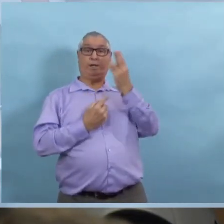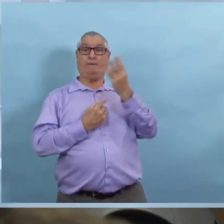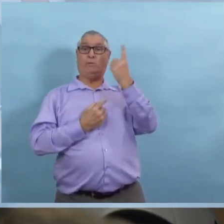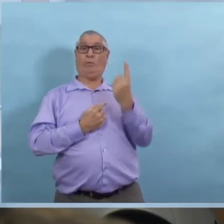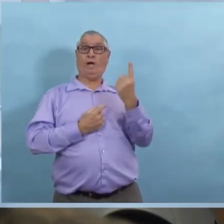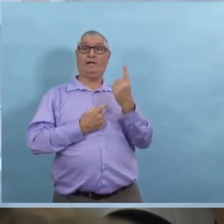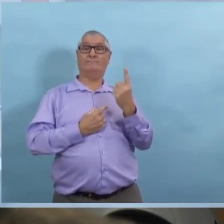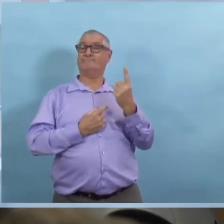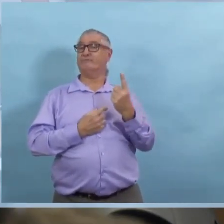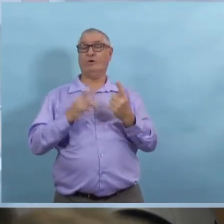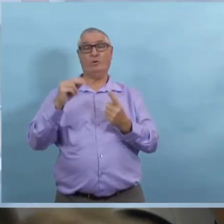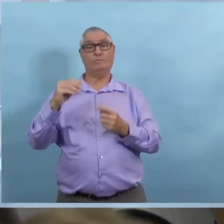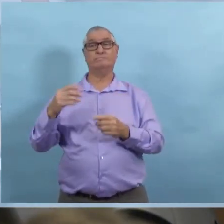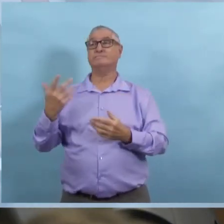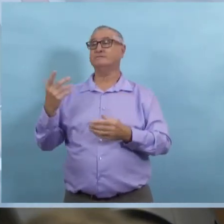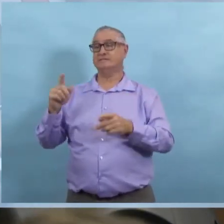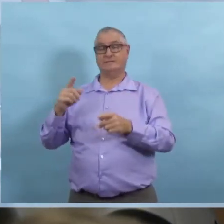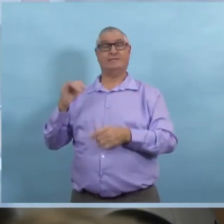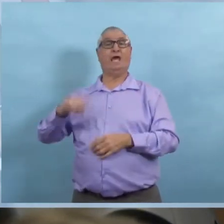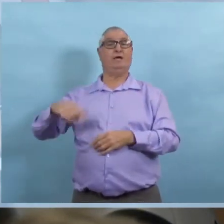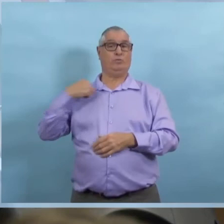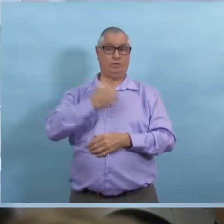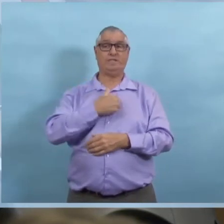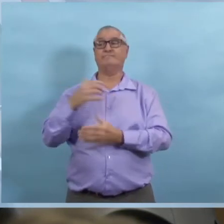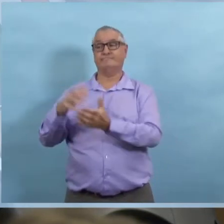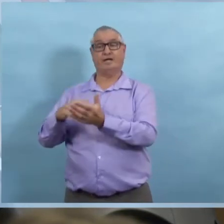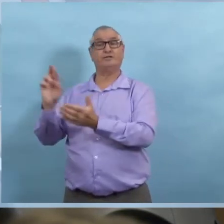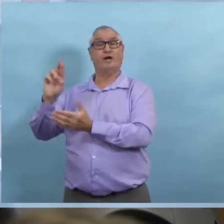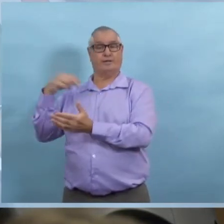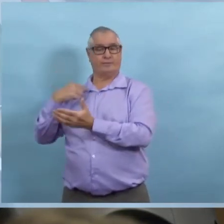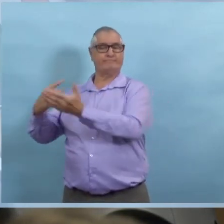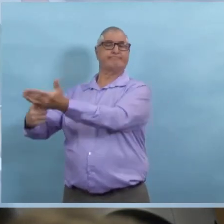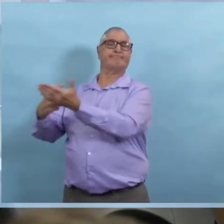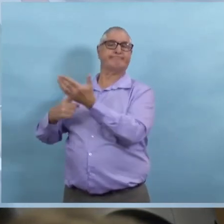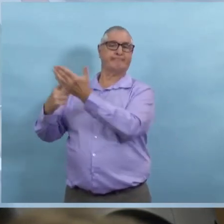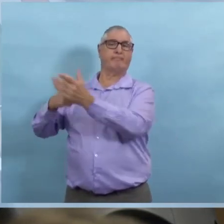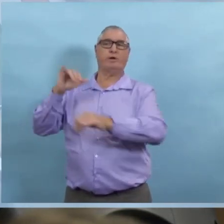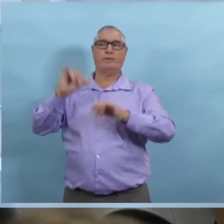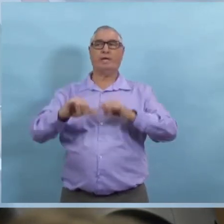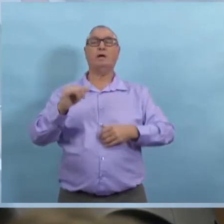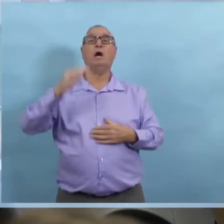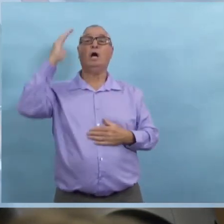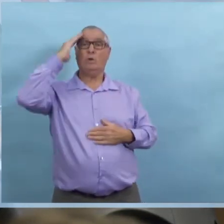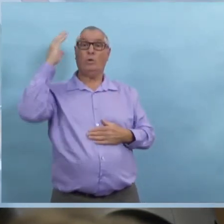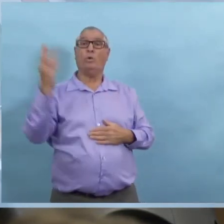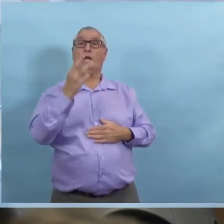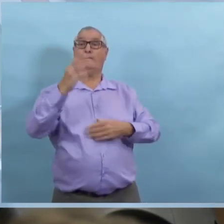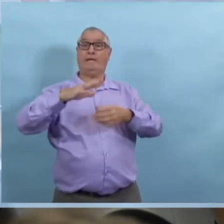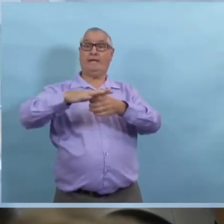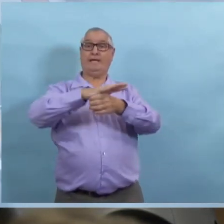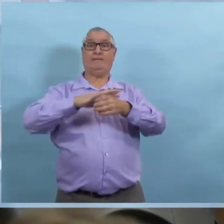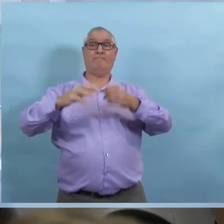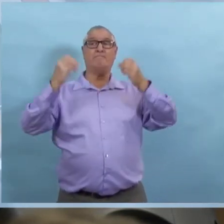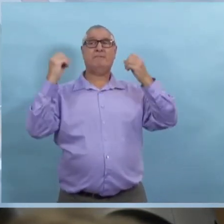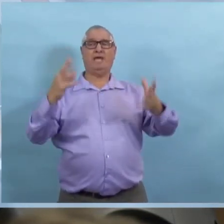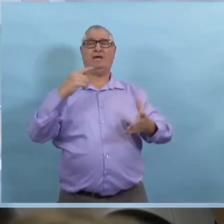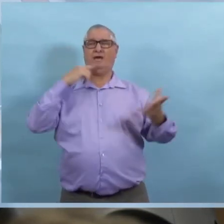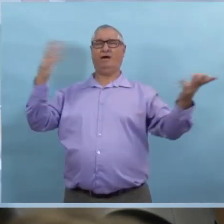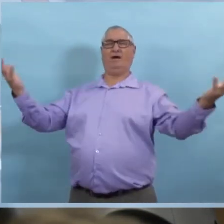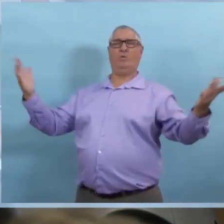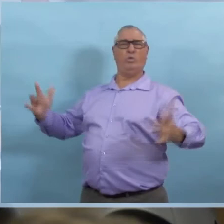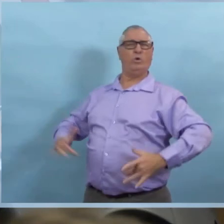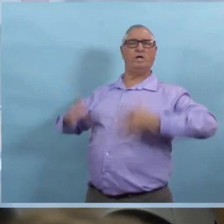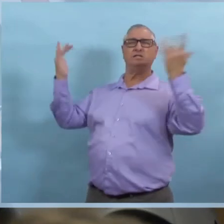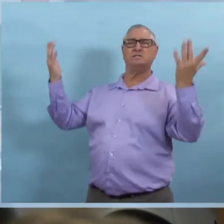Alors, moi, je pose cette question-là à notre médecin hygiéniste en chef et puis on essaie de voir ce qui se passe. Mais ça, ce sont des questions que les Winnipegois